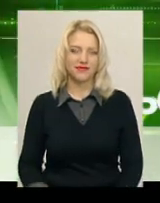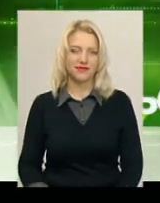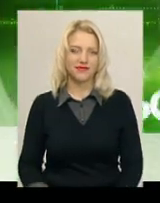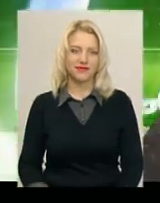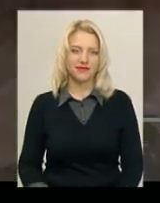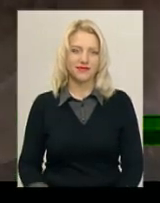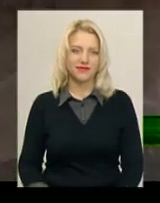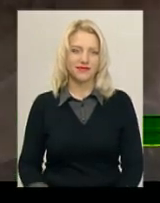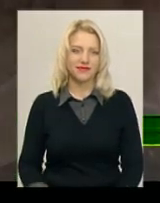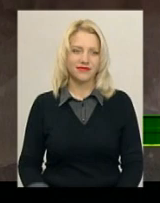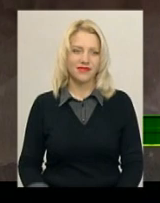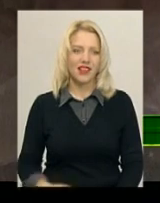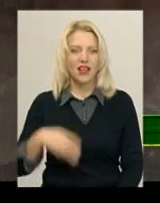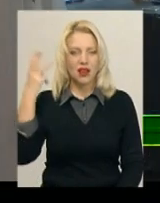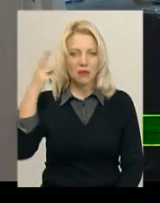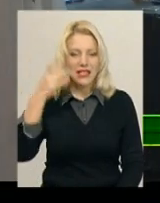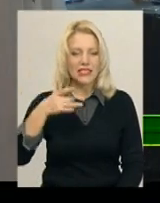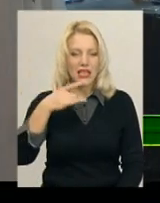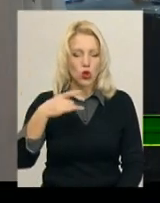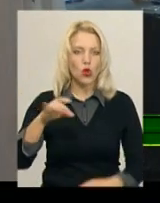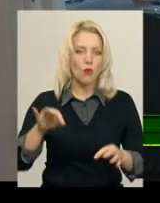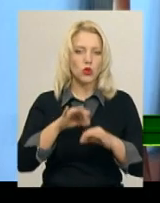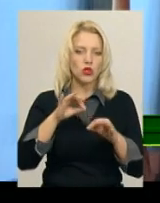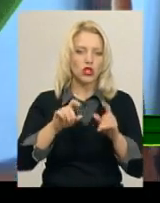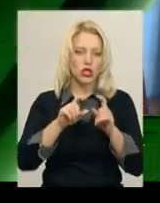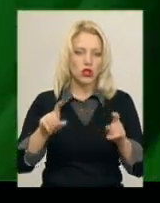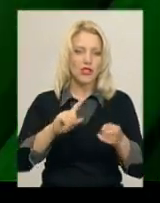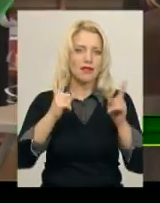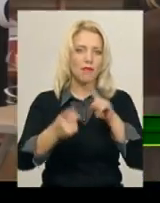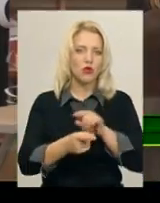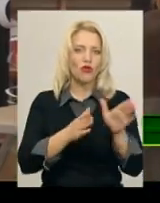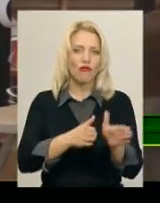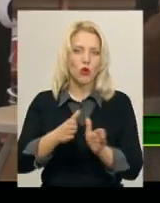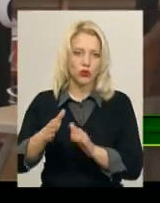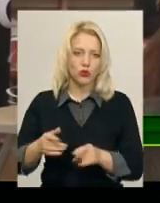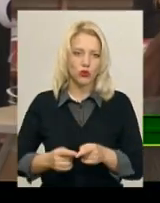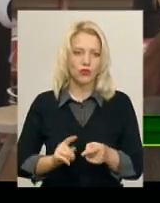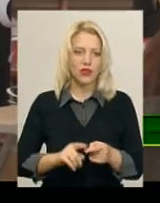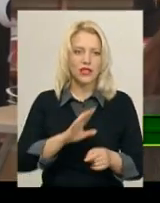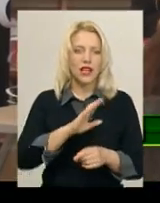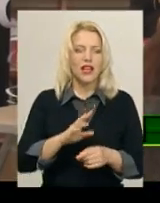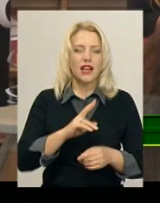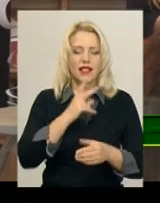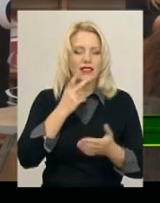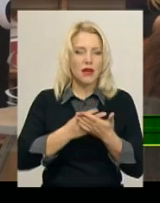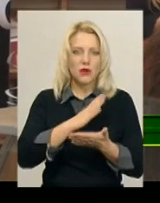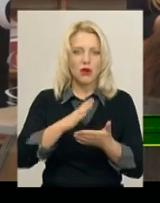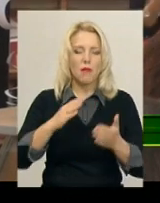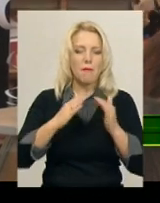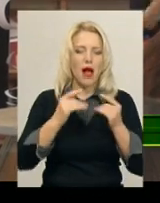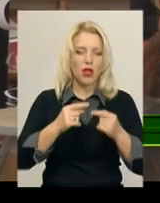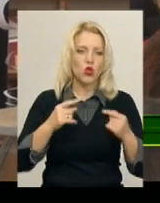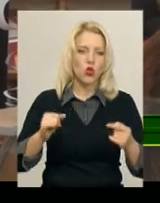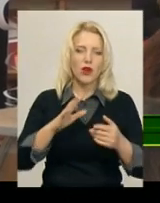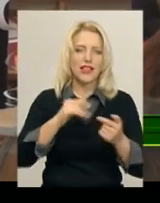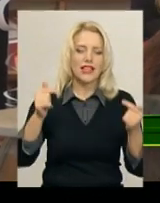Музика Хмельницька района музична школа змінить впорядкування. Не відображення нерухомого майна та неспівпадіння